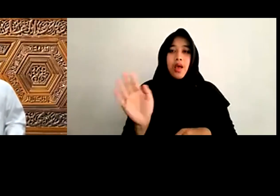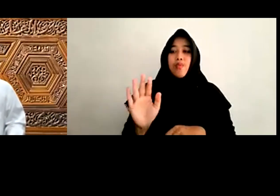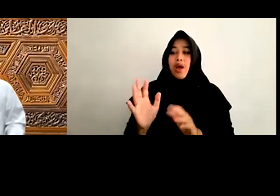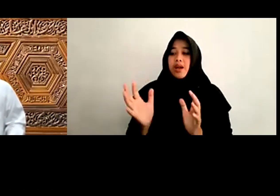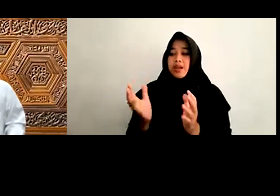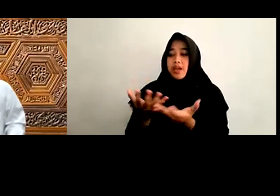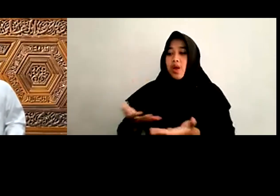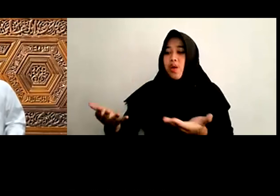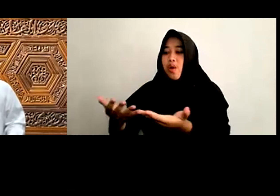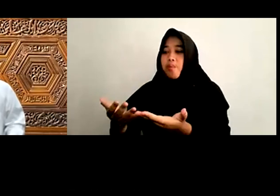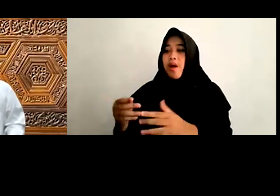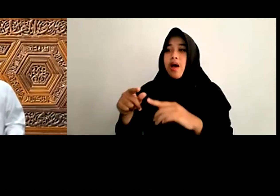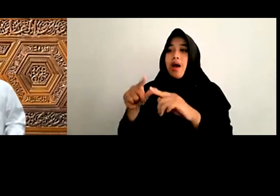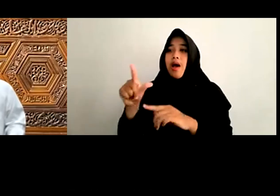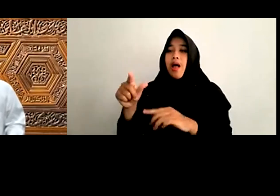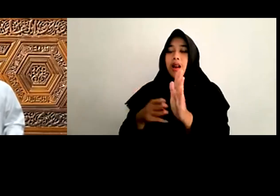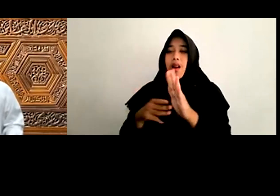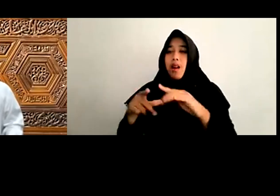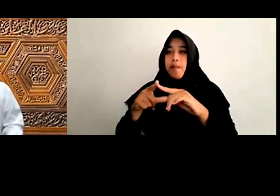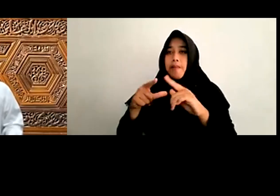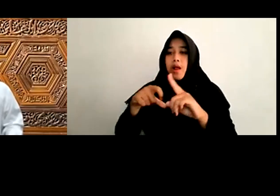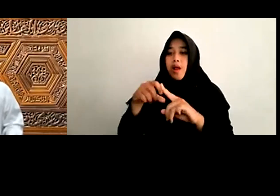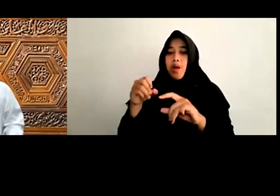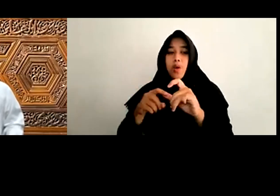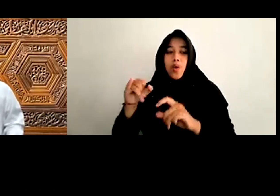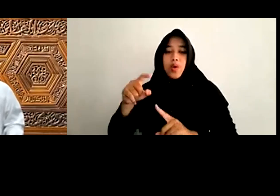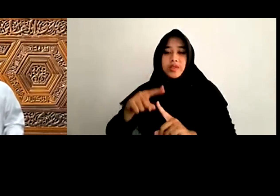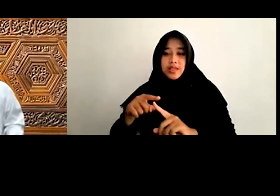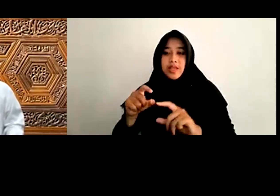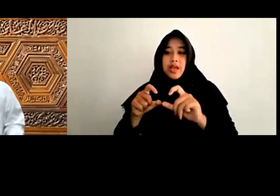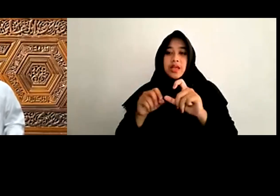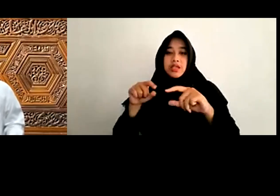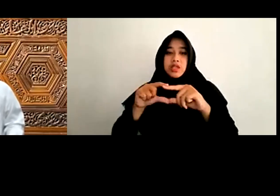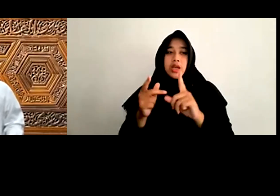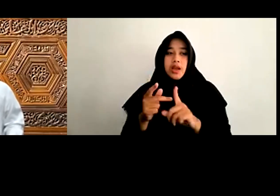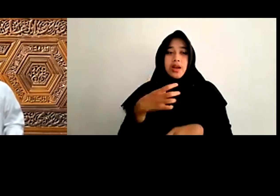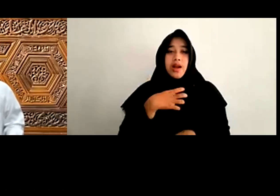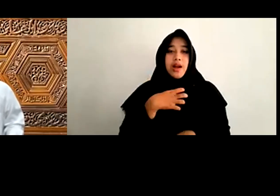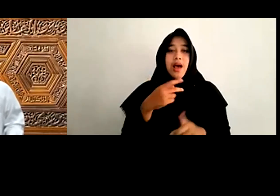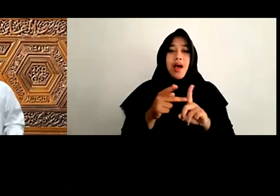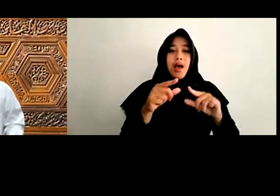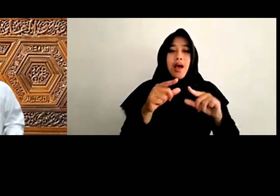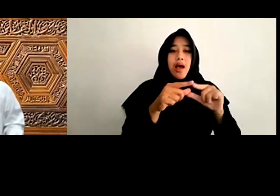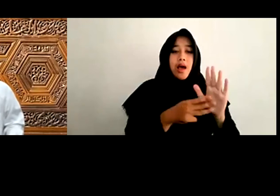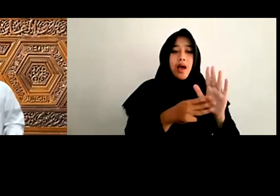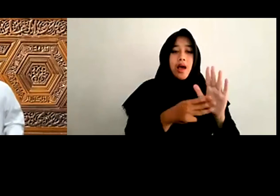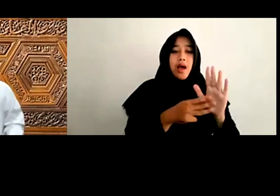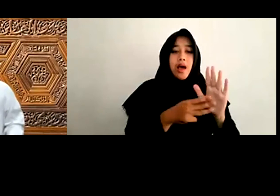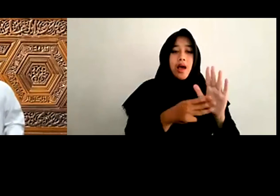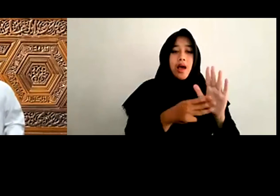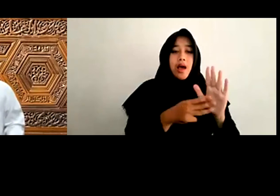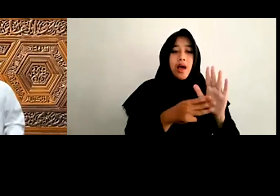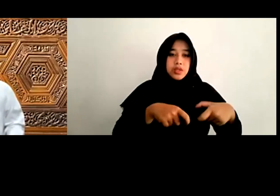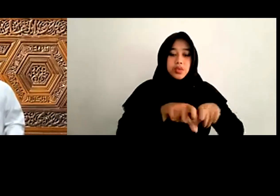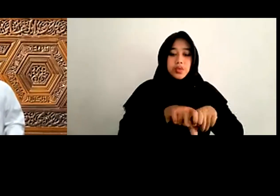Makawasidus syariah Dan makawasid Hak-hak asasi manusia Adalah sejalan Dan seimbang